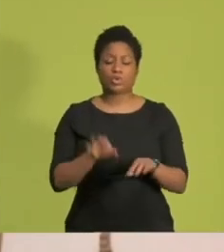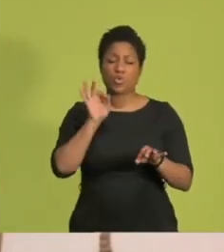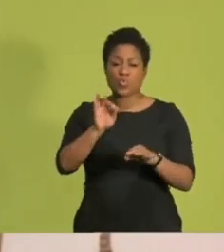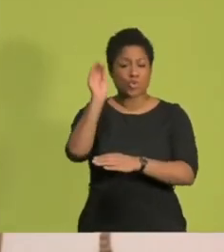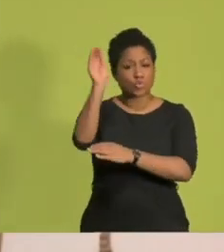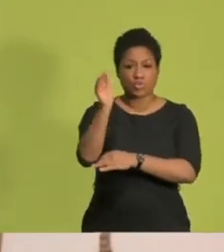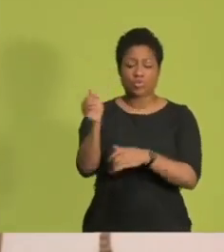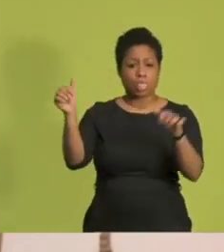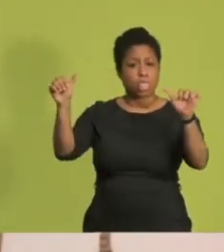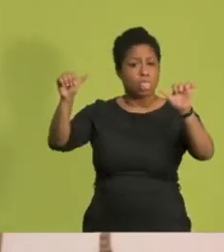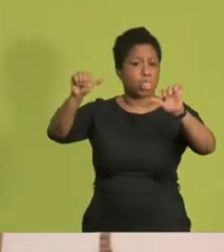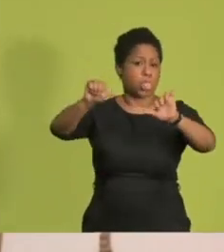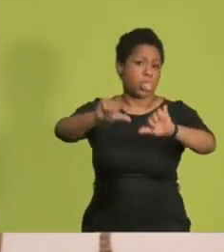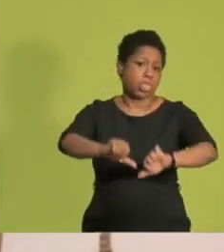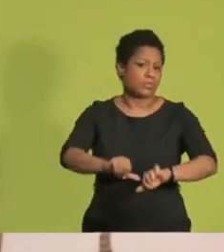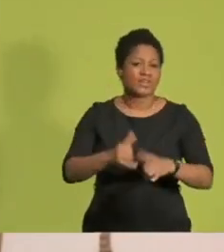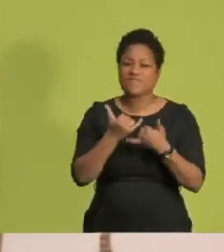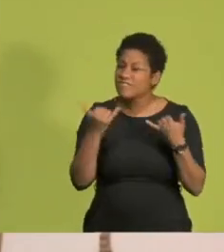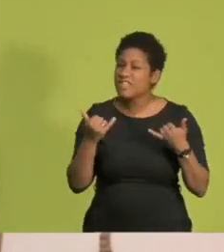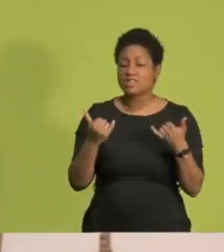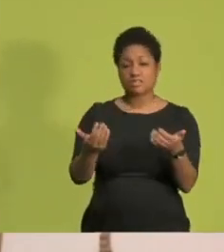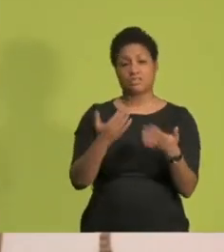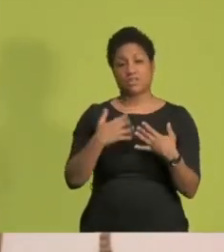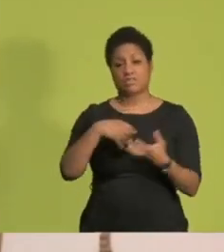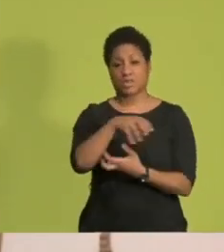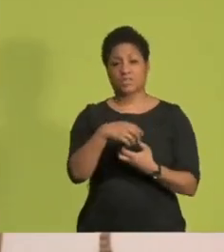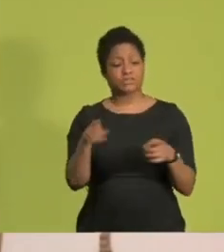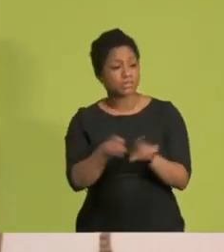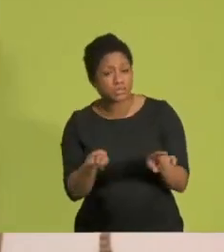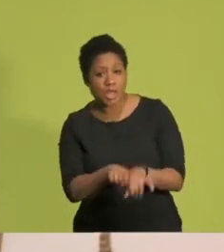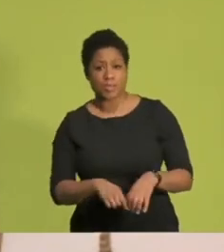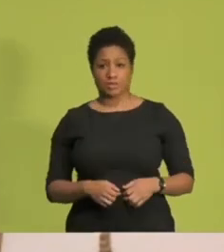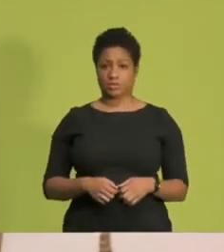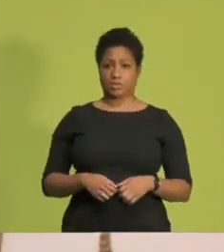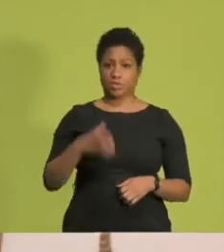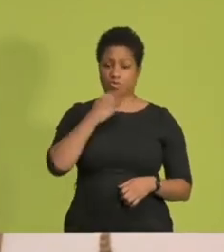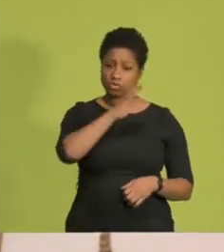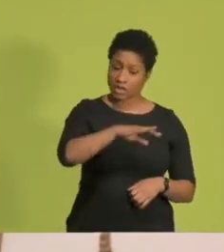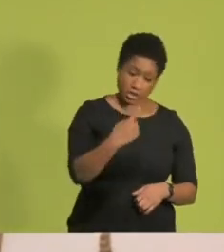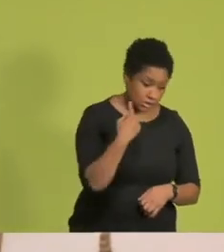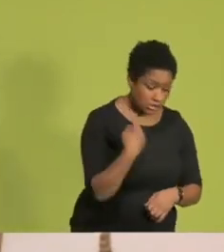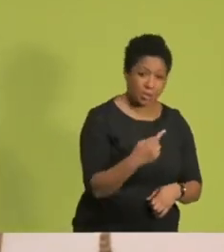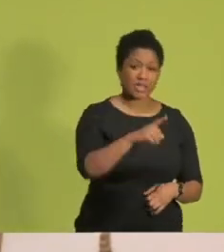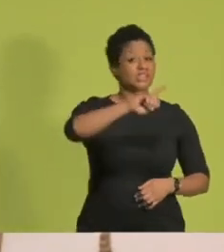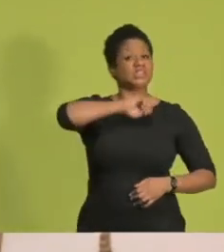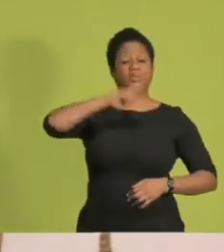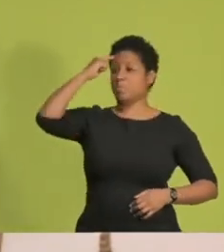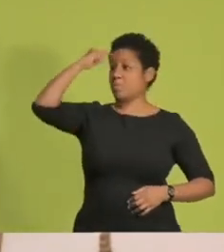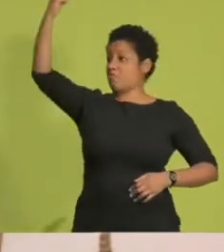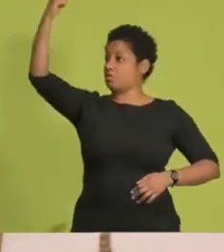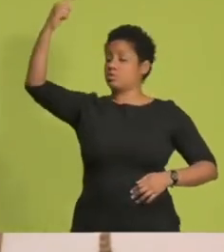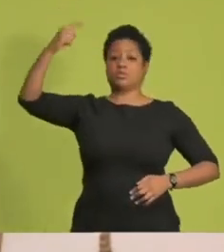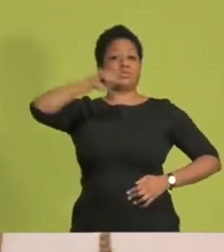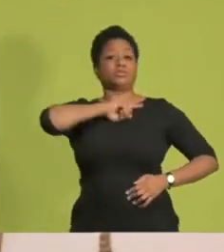Zukunft auf wie die Folgen der Klimakrise. Wir wollen doch alle, dass Kinder zu selbstbewussten, selbstständigen, mündigen